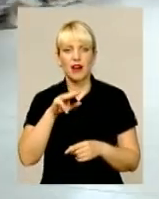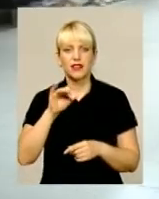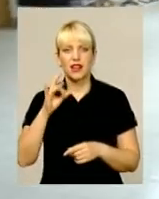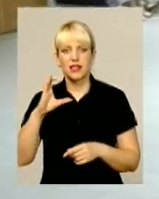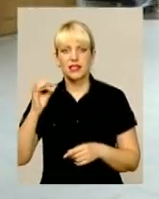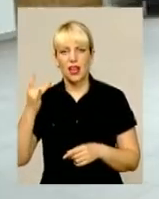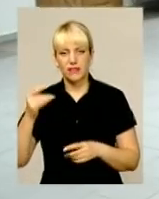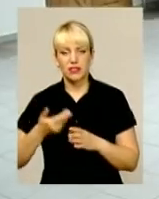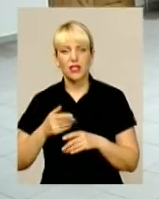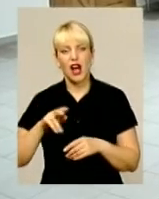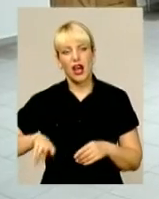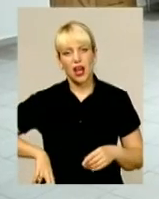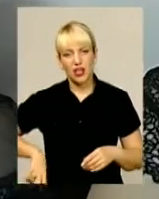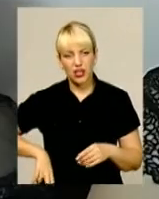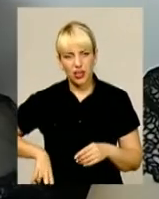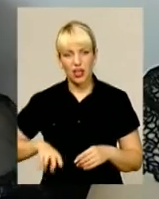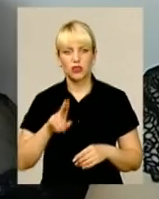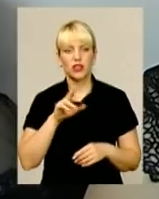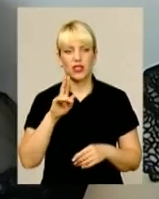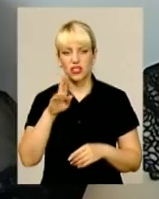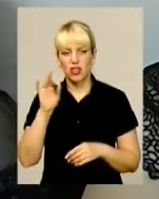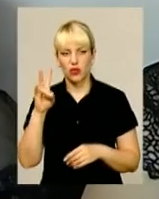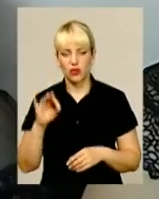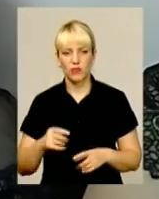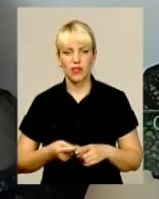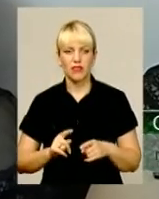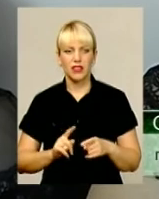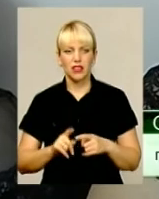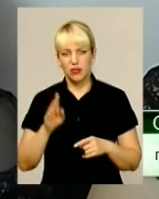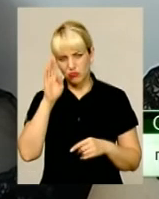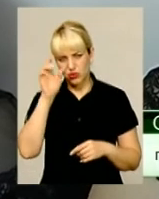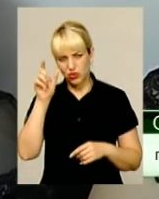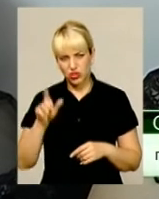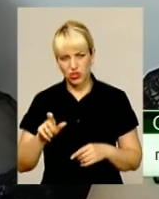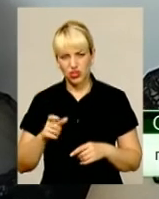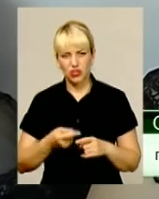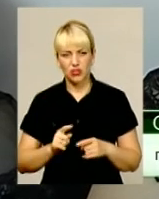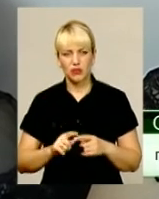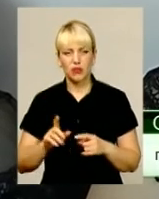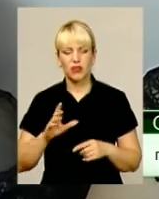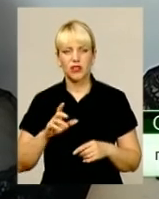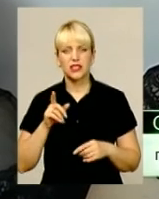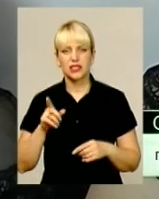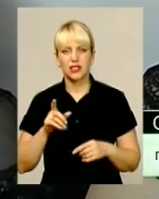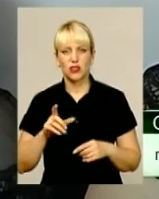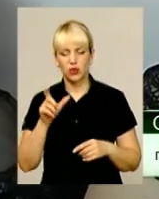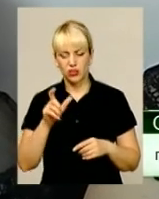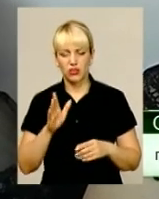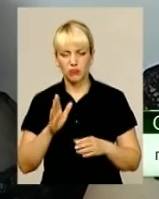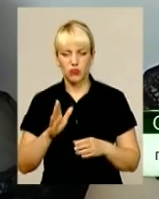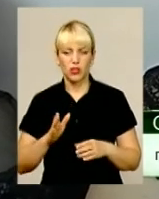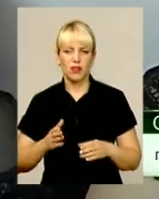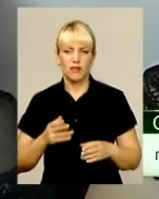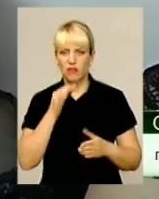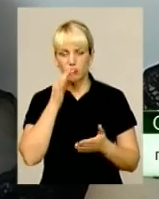зовсім не для того, аби його підтримати. Дуже жахливі речі, але все-таки буде законно наказане, і людина буде відповідати за